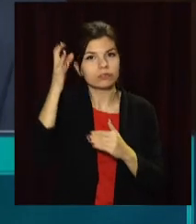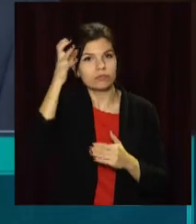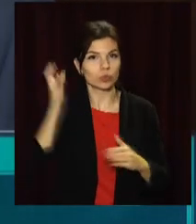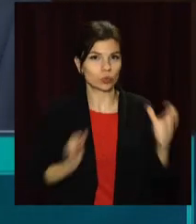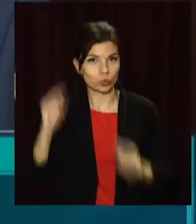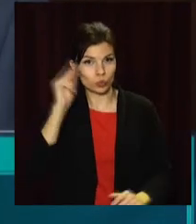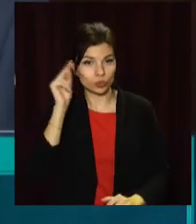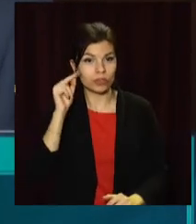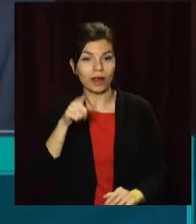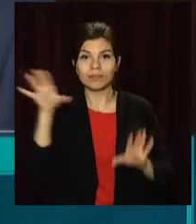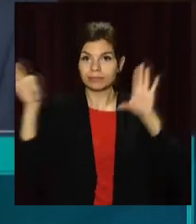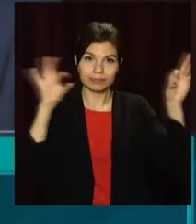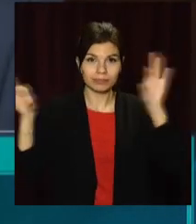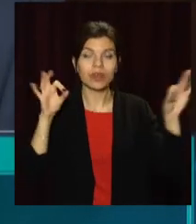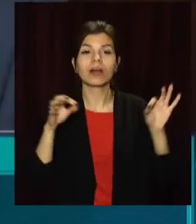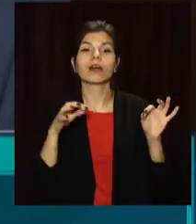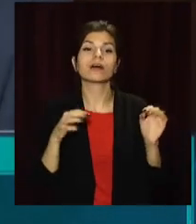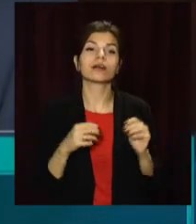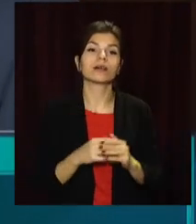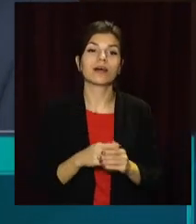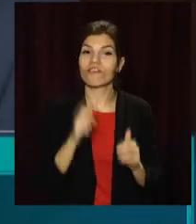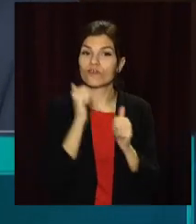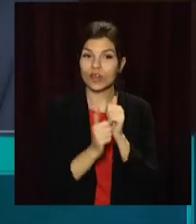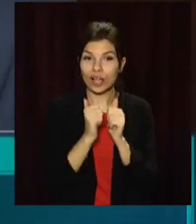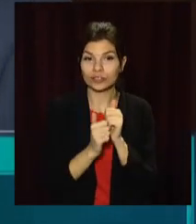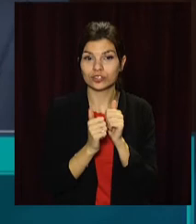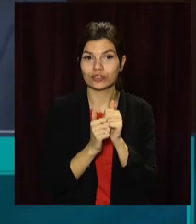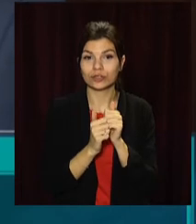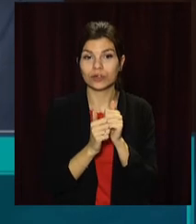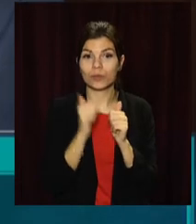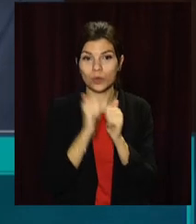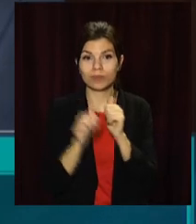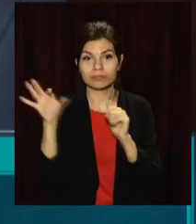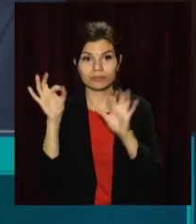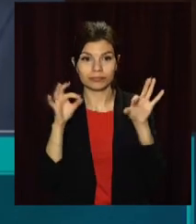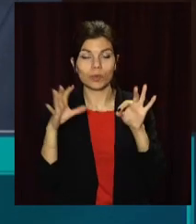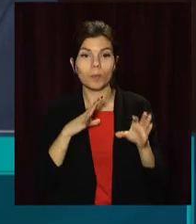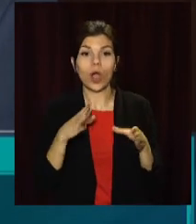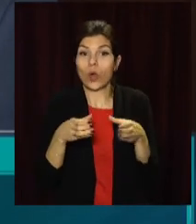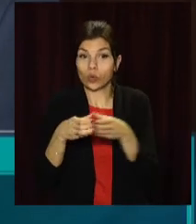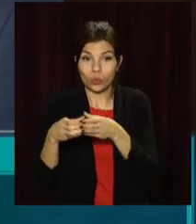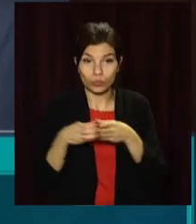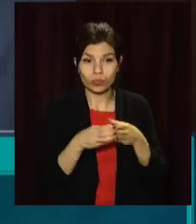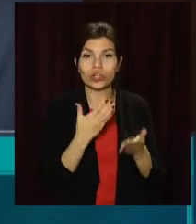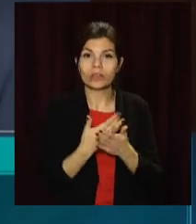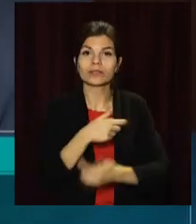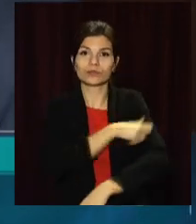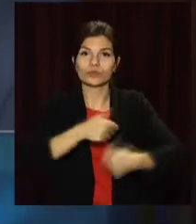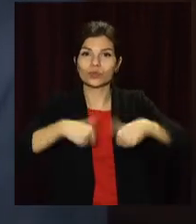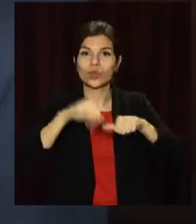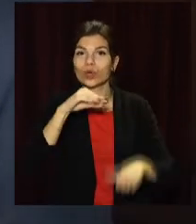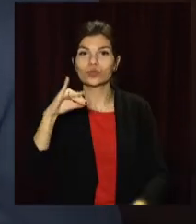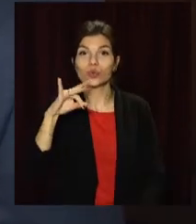рейтинговим голосуванням. По кожній номінації була група членів жюри, які